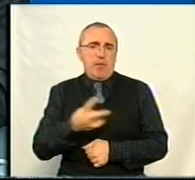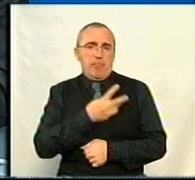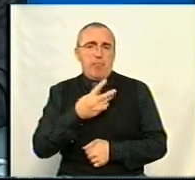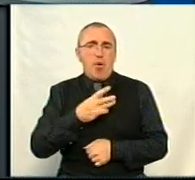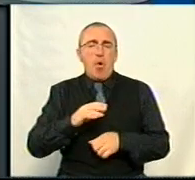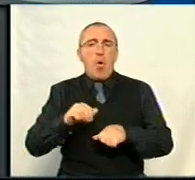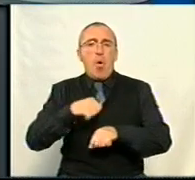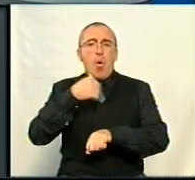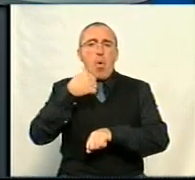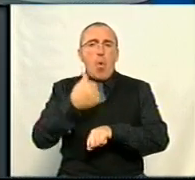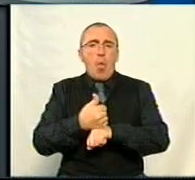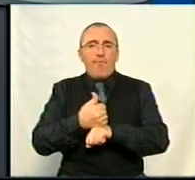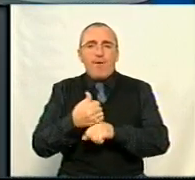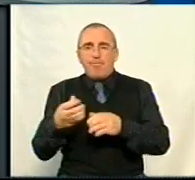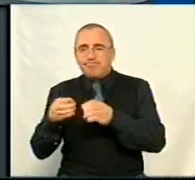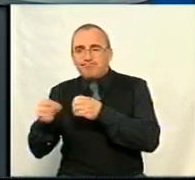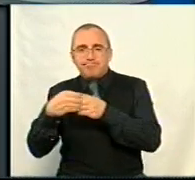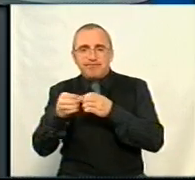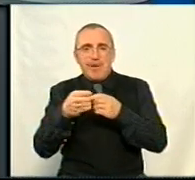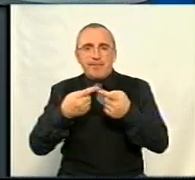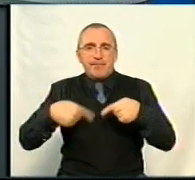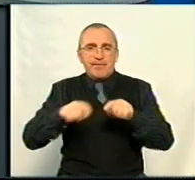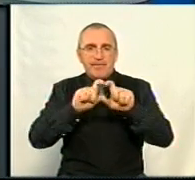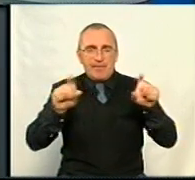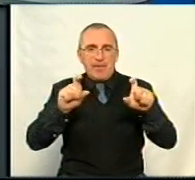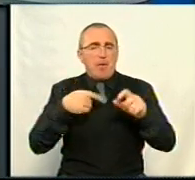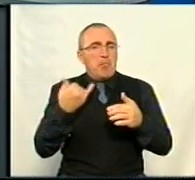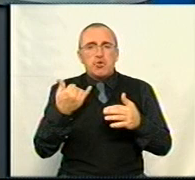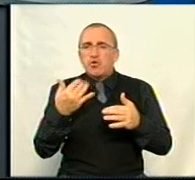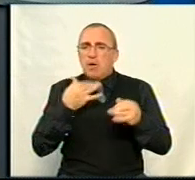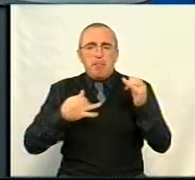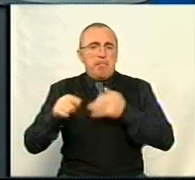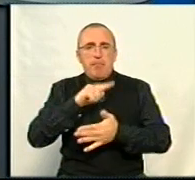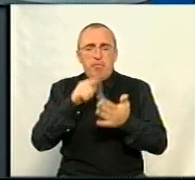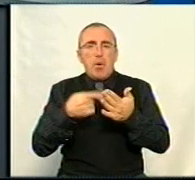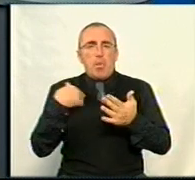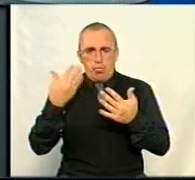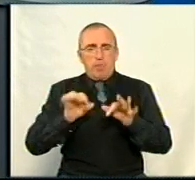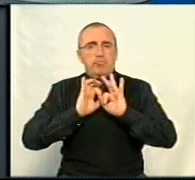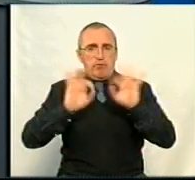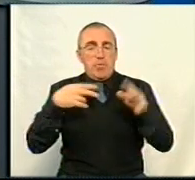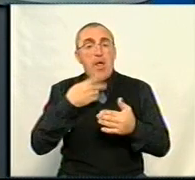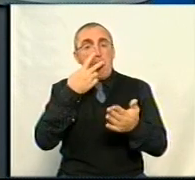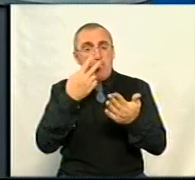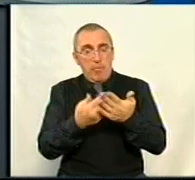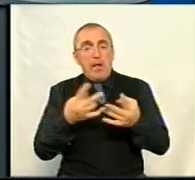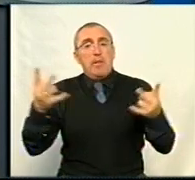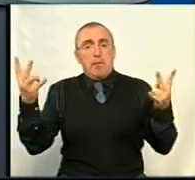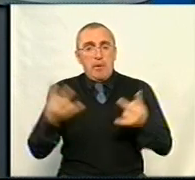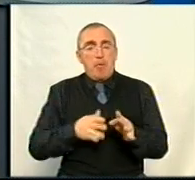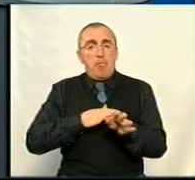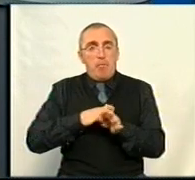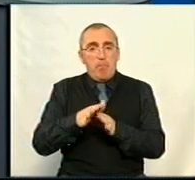Голови профільних департаментів? Ми зараз про це питання ще не говоримо, хоча я занонсував, що я бачу за необхідне